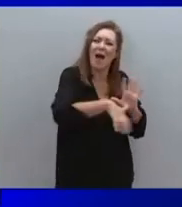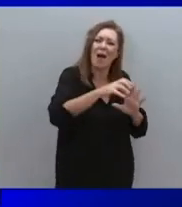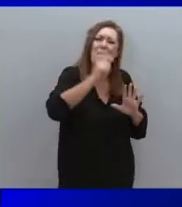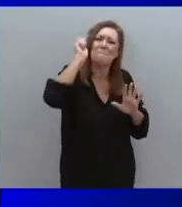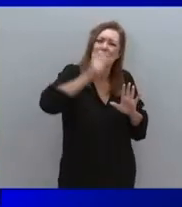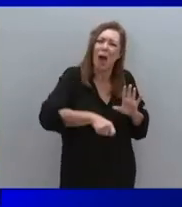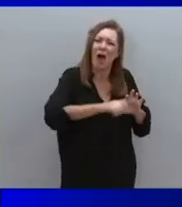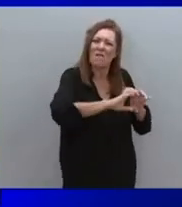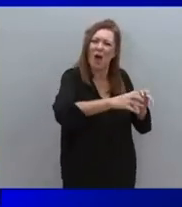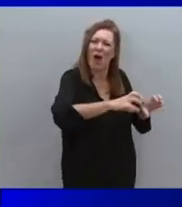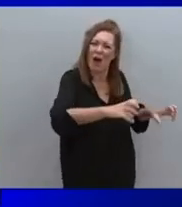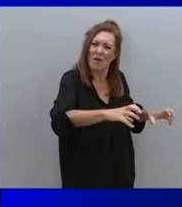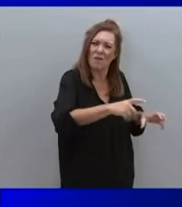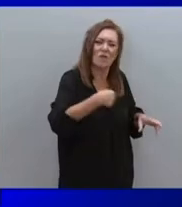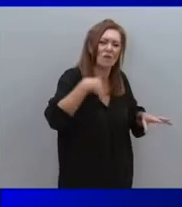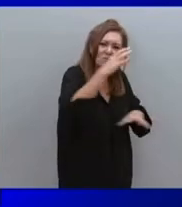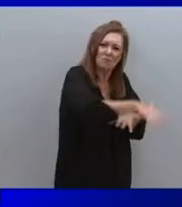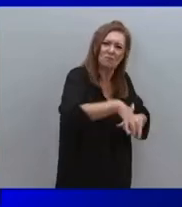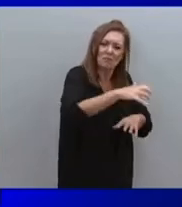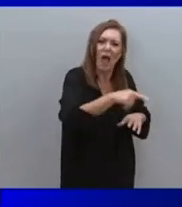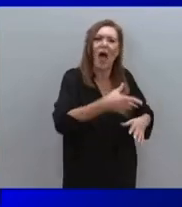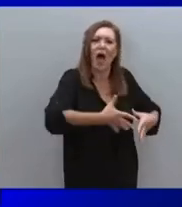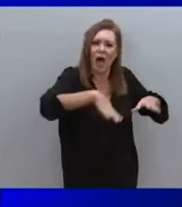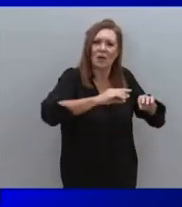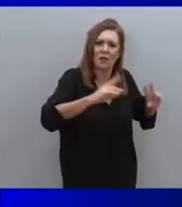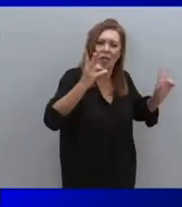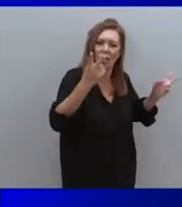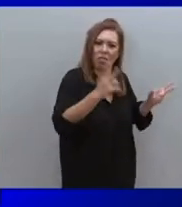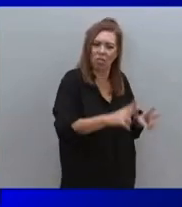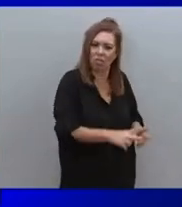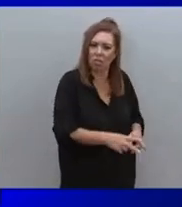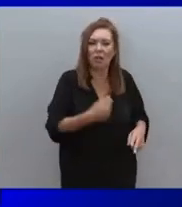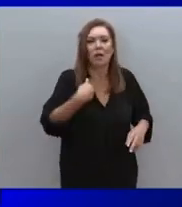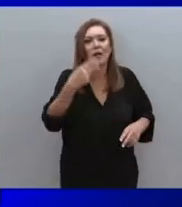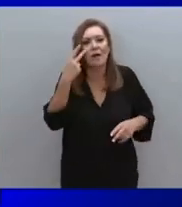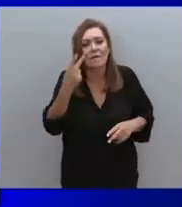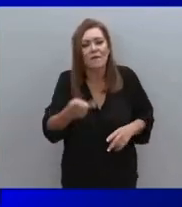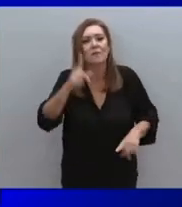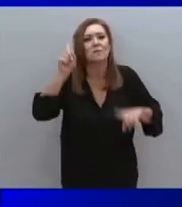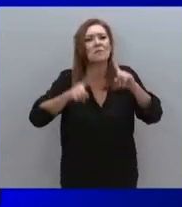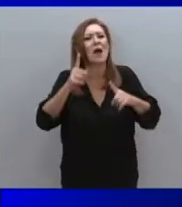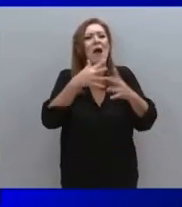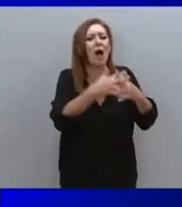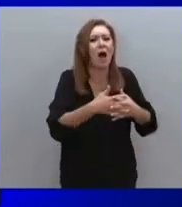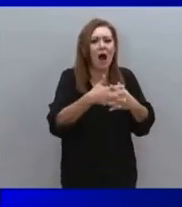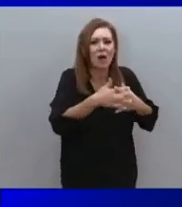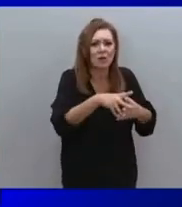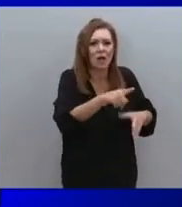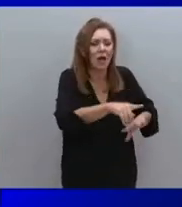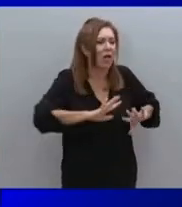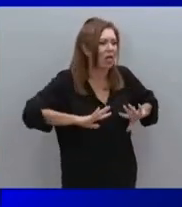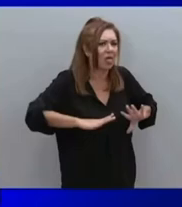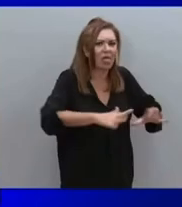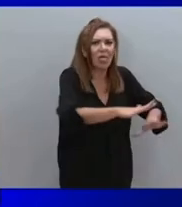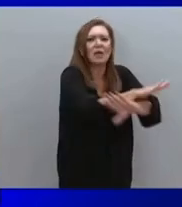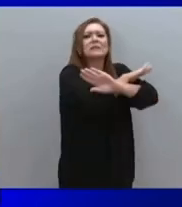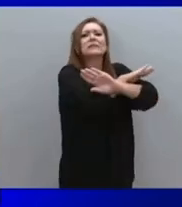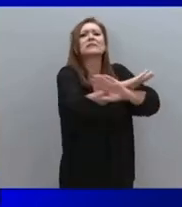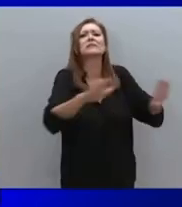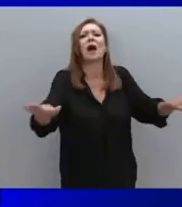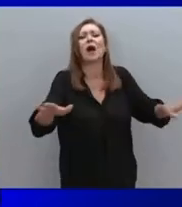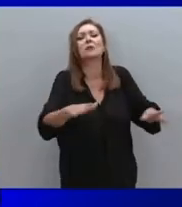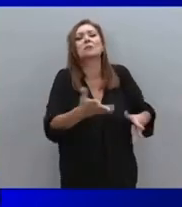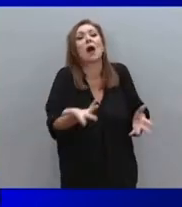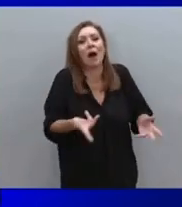και μια δεκαετία. Και βέβαια αποκρύπτει το γεγονός ότι μια σειρά απολυθνητικές μονάδες φτάνουν στο τέλος της ζωής τους και κατά συνέπεια η χρήση τους, η